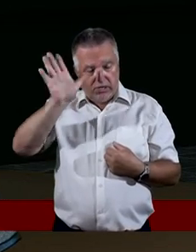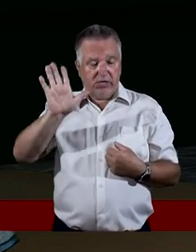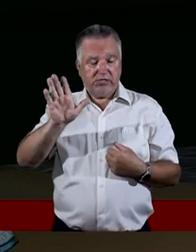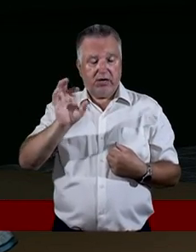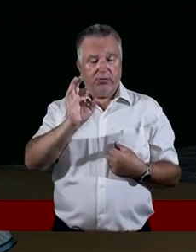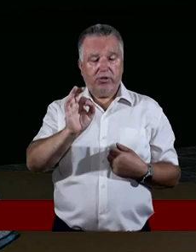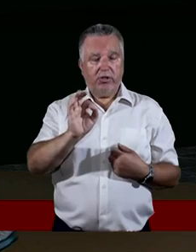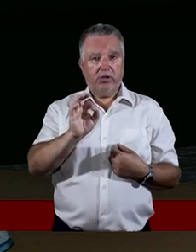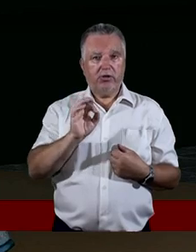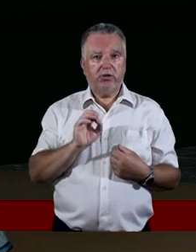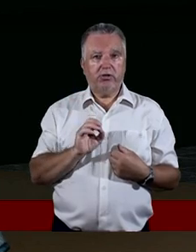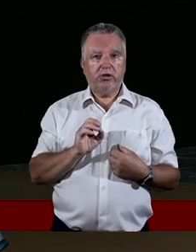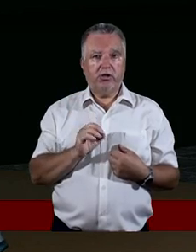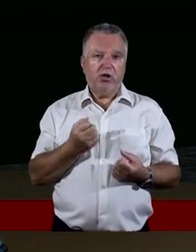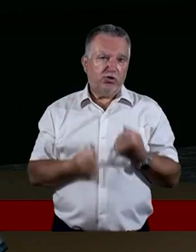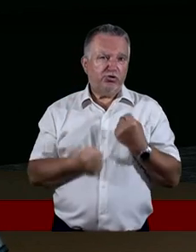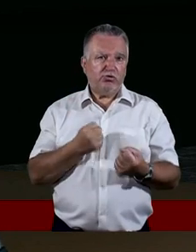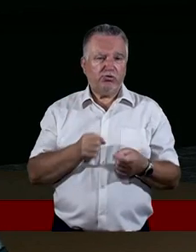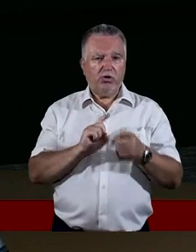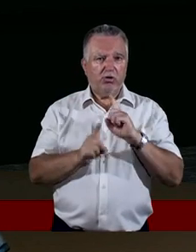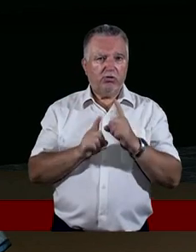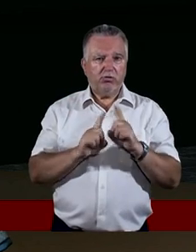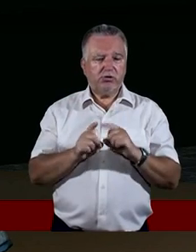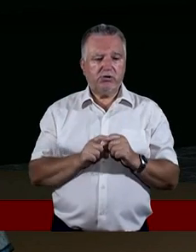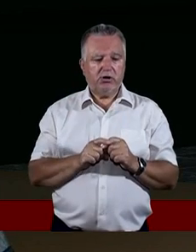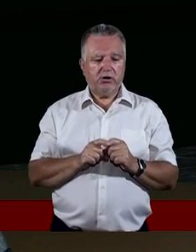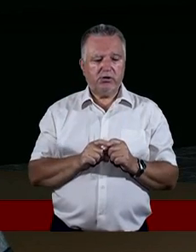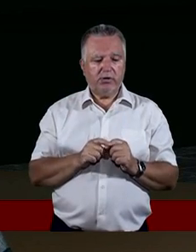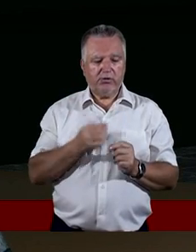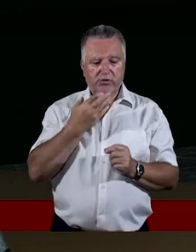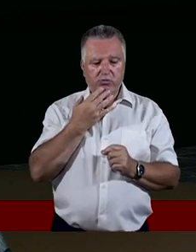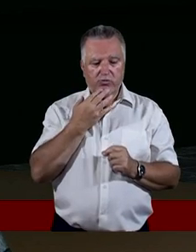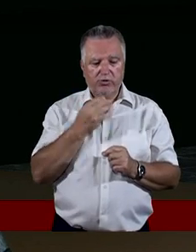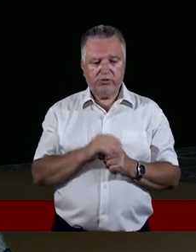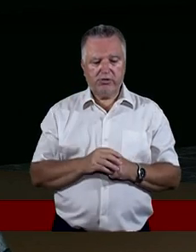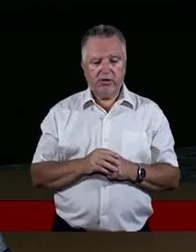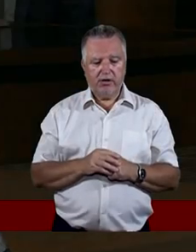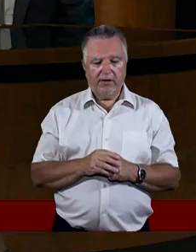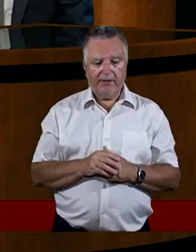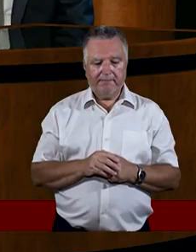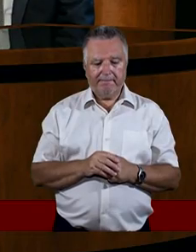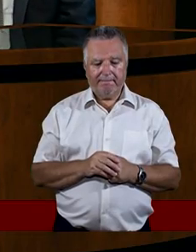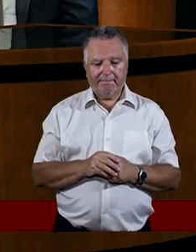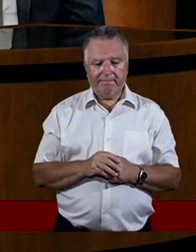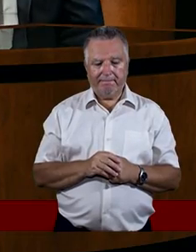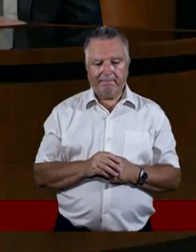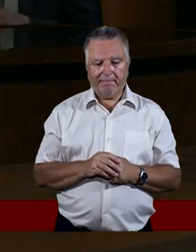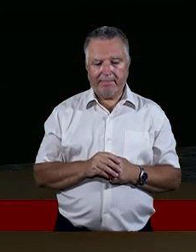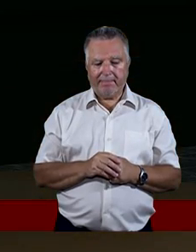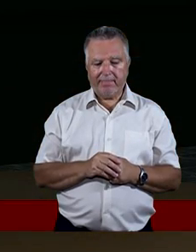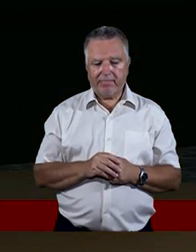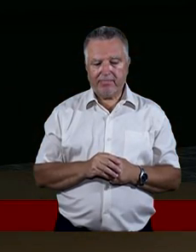dla mnie obojętna, bo wiadomo, że jak kogoś dobrze nie znam, to trudno mi ją nawet lubić, no to wtedy jest to ryzyko. Proszę bardzo.